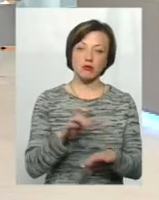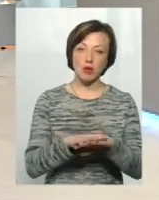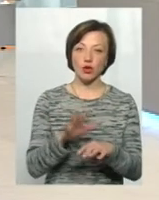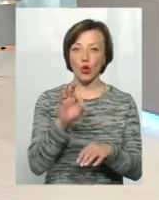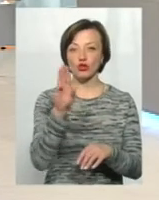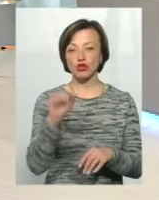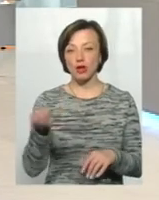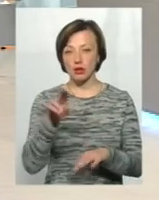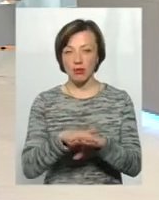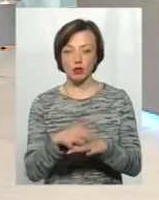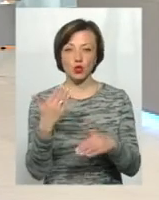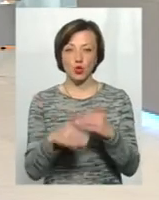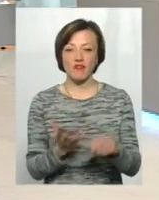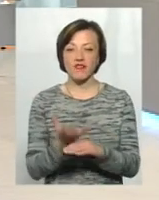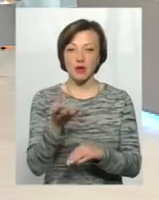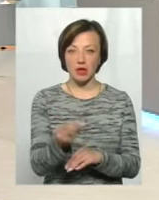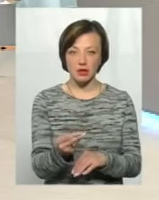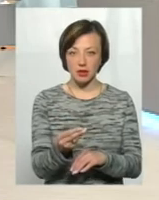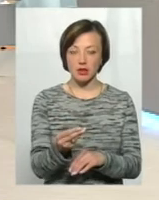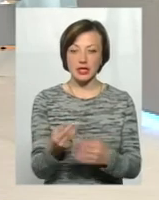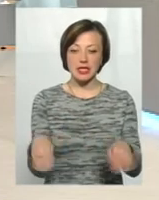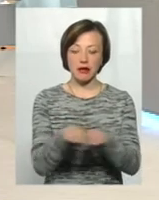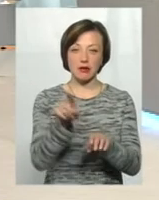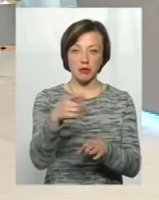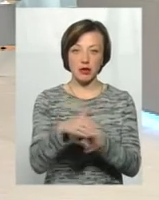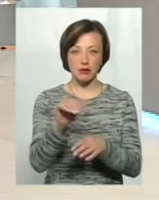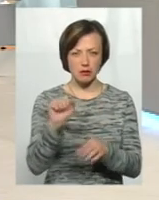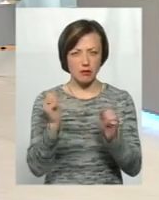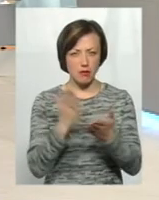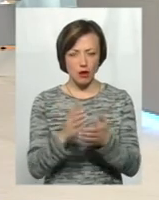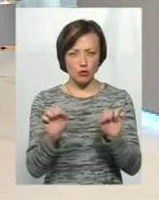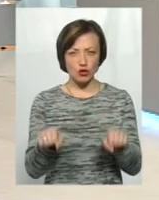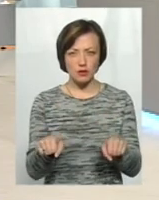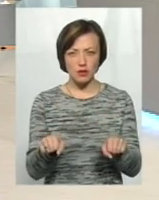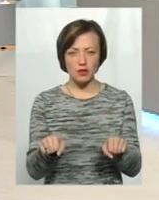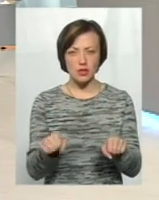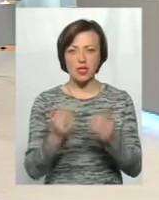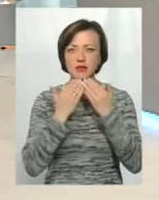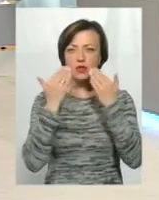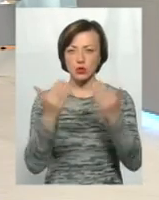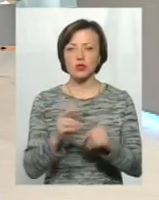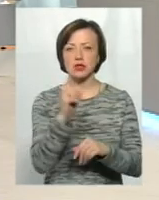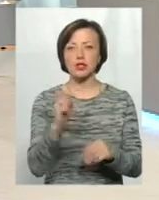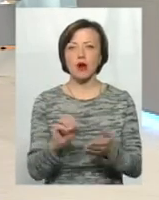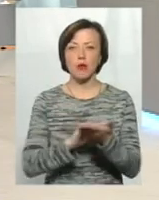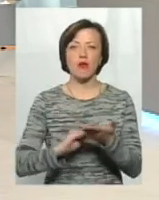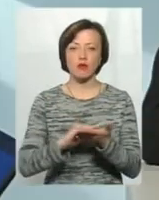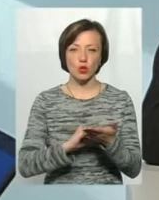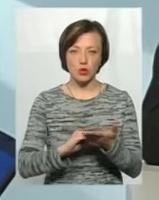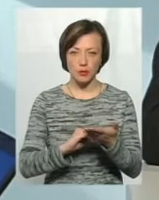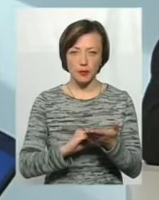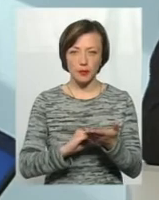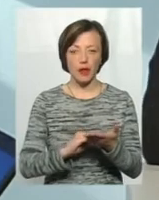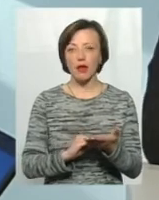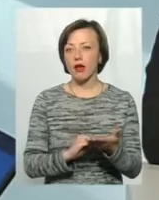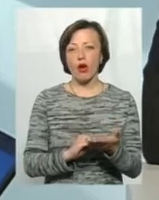чи то в Ощадбанку, вже виплатили, закрили там кредити, чи мають вони можливість звернутися за повторним отриманням кредиту?